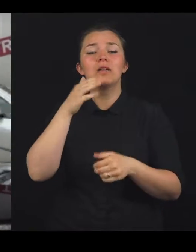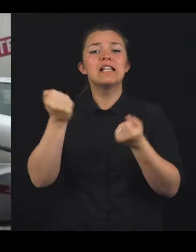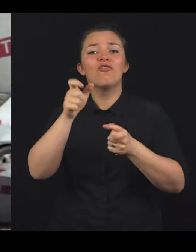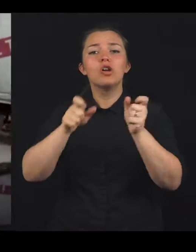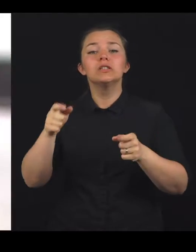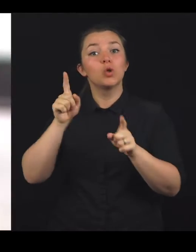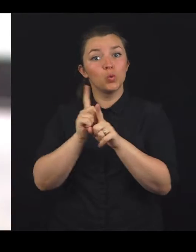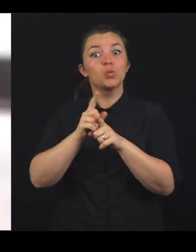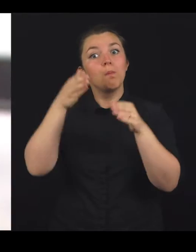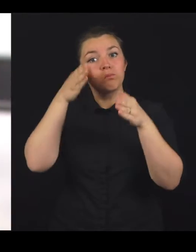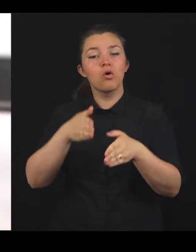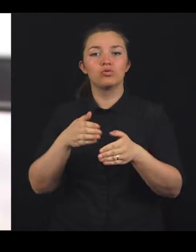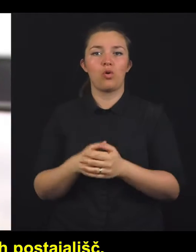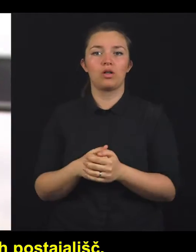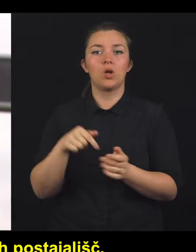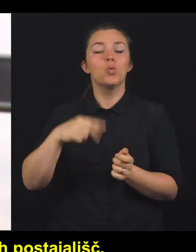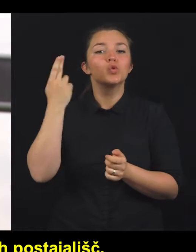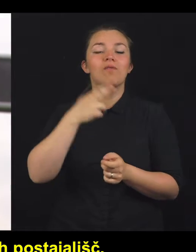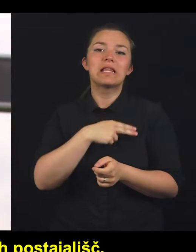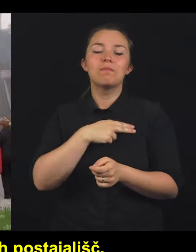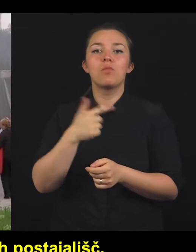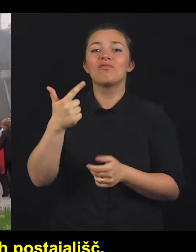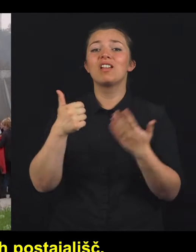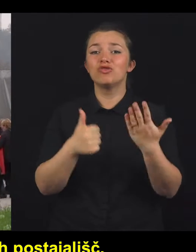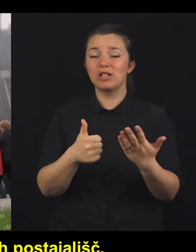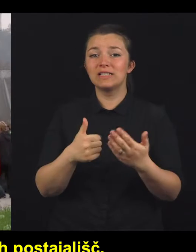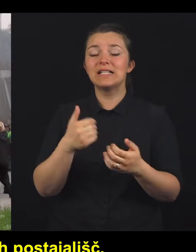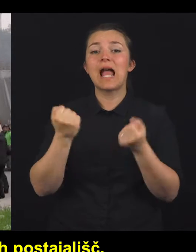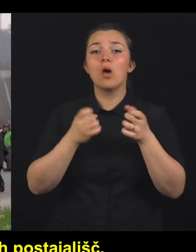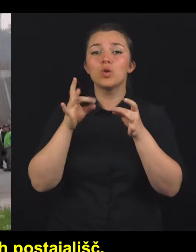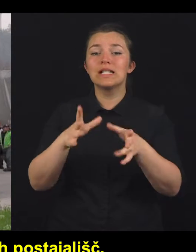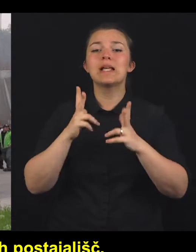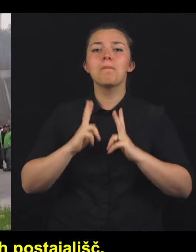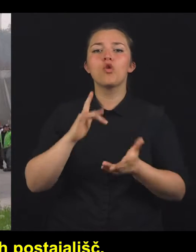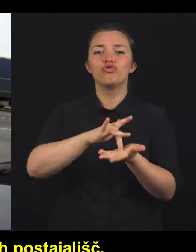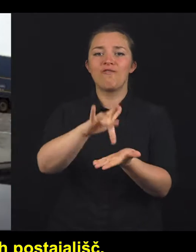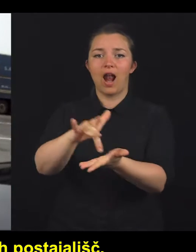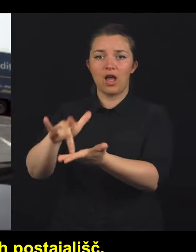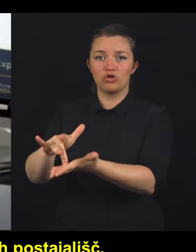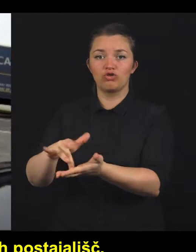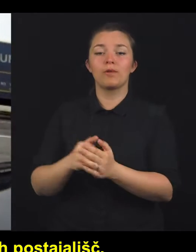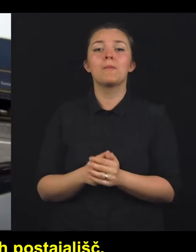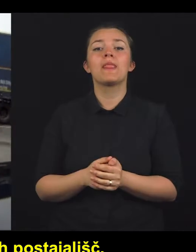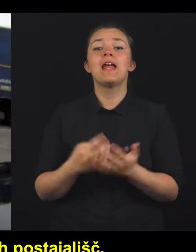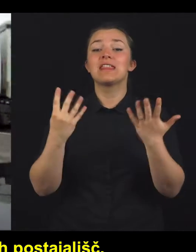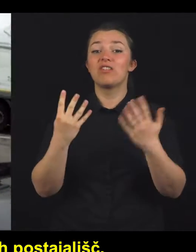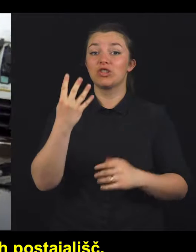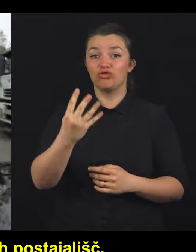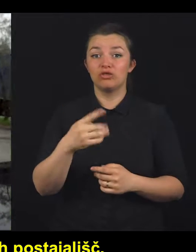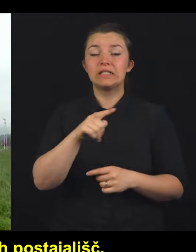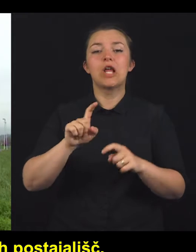vozniki prav tako pozorni. V Sloveniji imamo 62 avtocestnih počivališč. 49